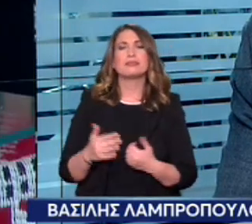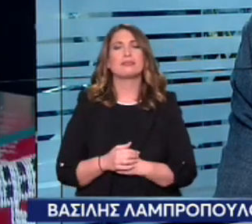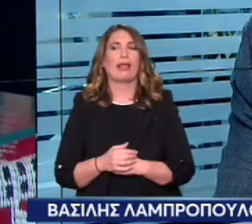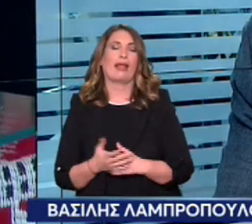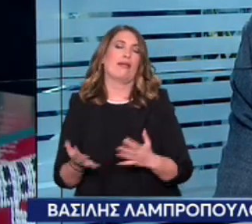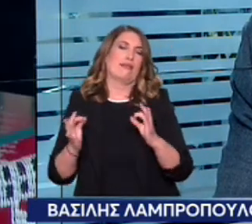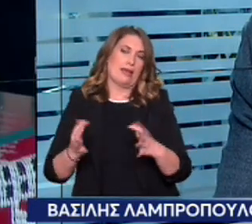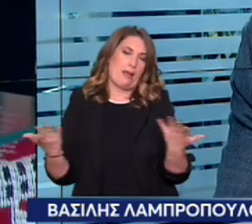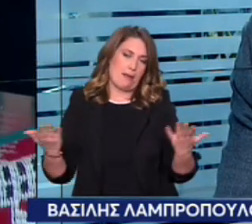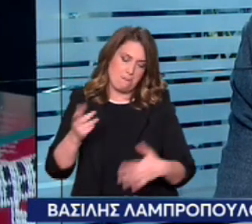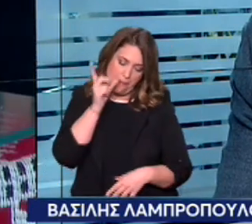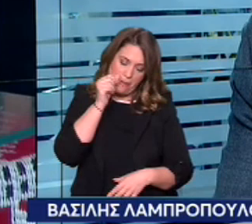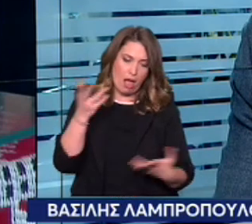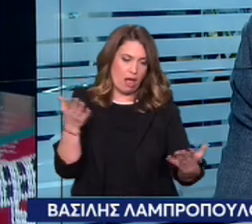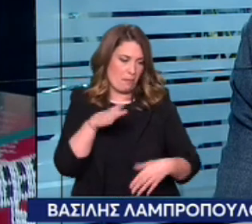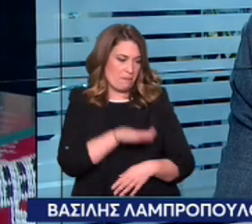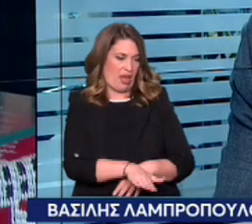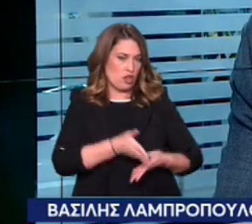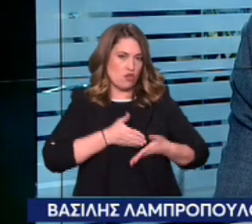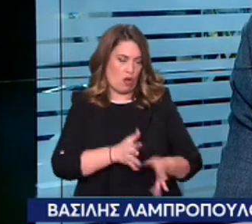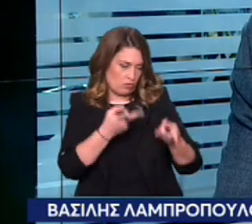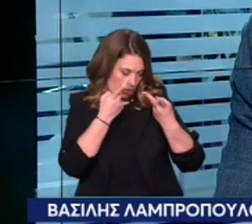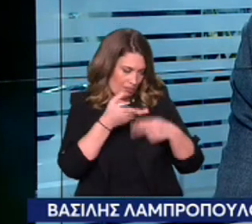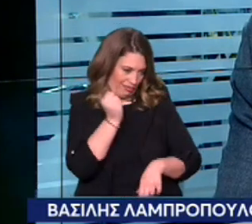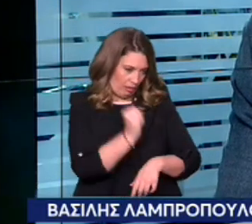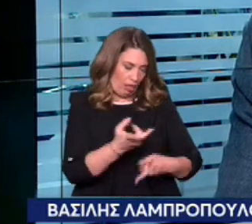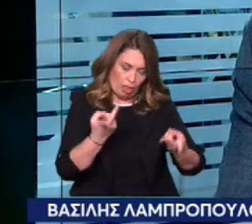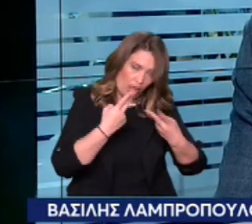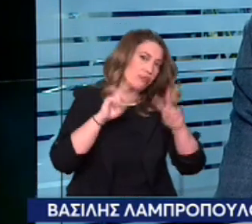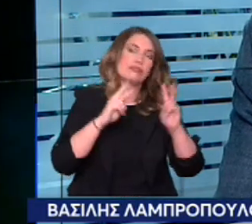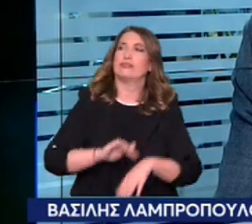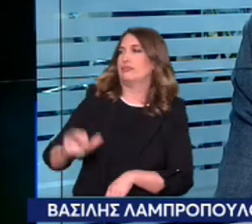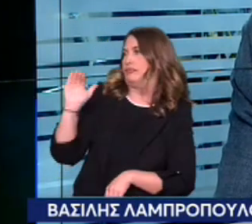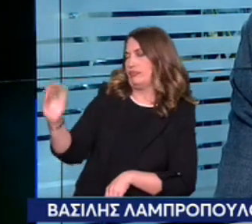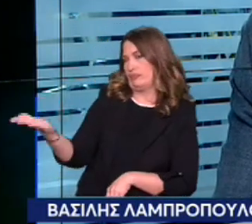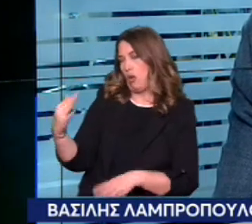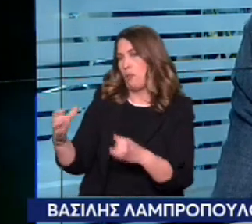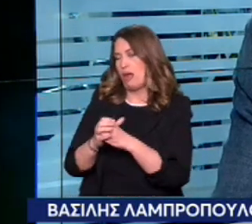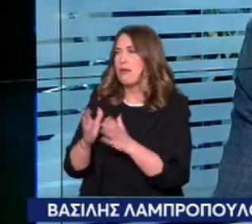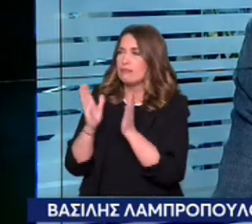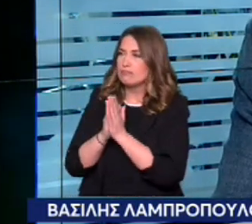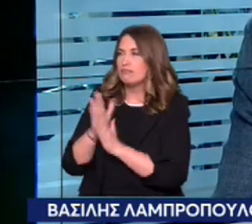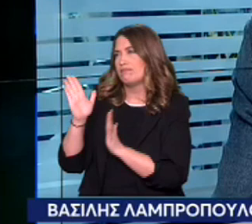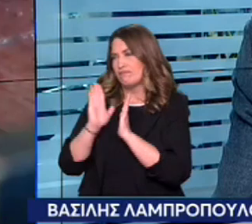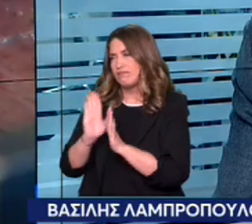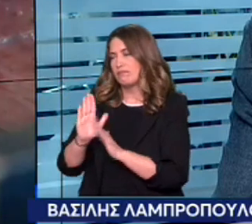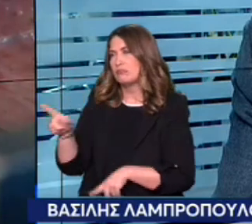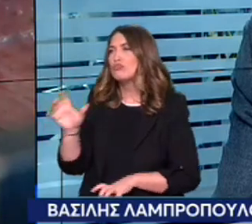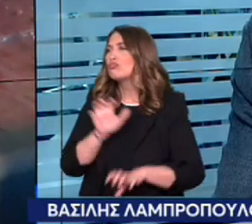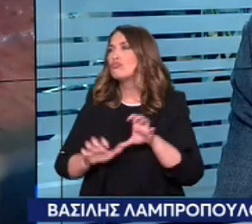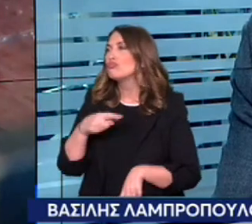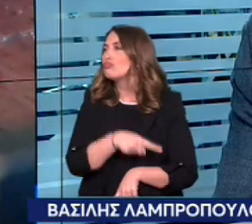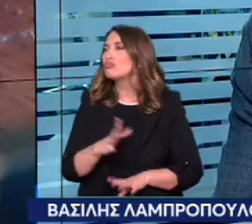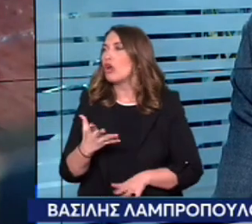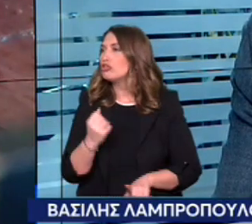Δευτέρας στο γιο του να δέχεται επίθεση. Και φωνάζει την ομάδα η οποία τον προστατεύει για να τους πει βρείτε ποιοι επιτέδηκαν στο